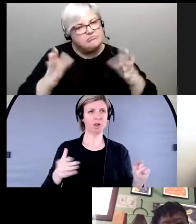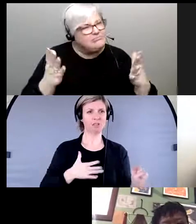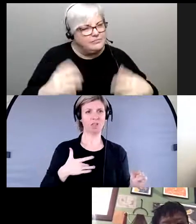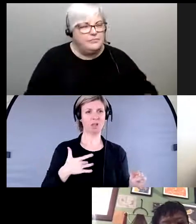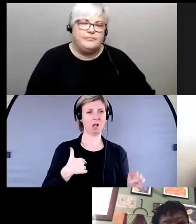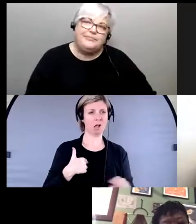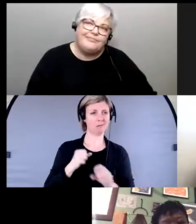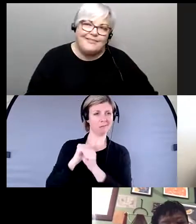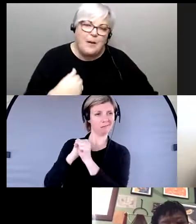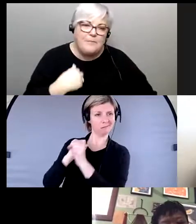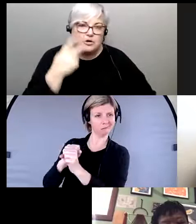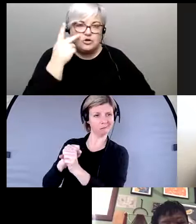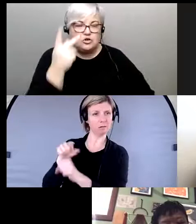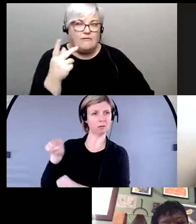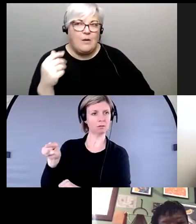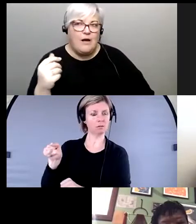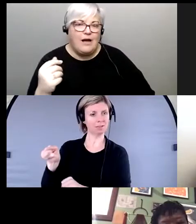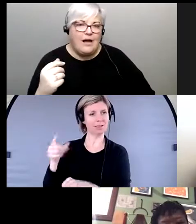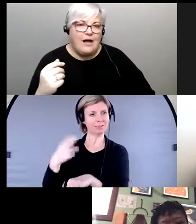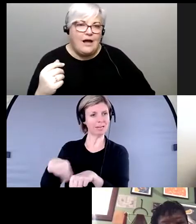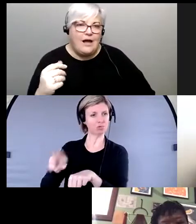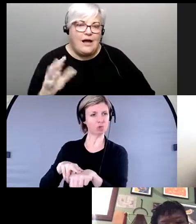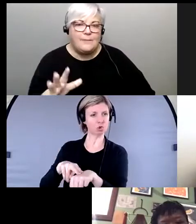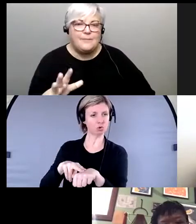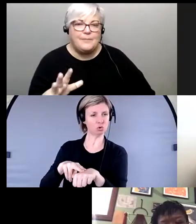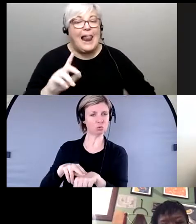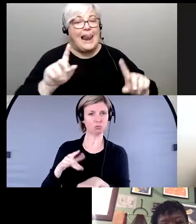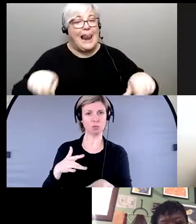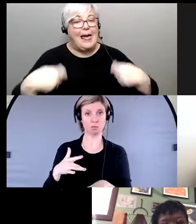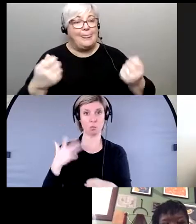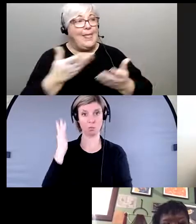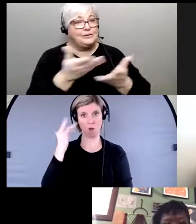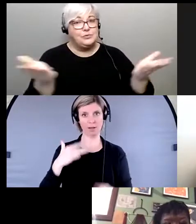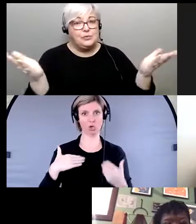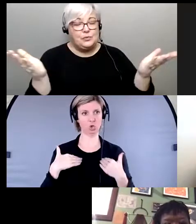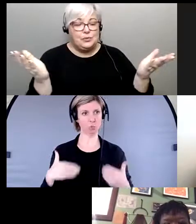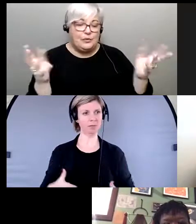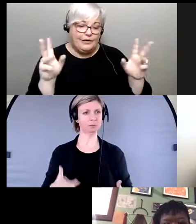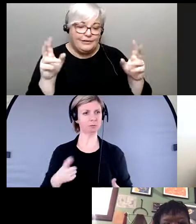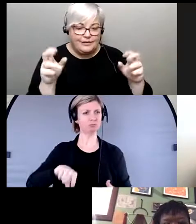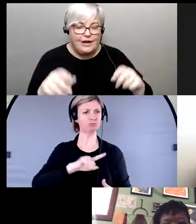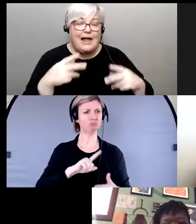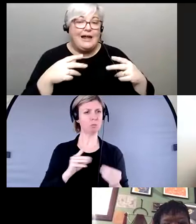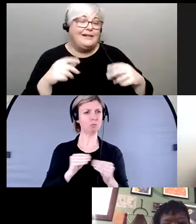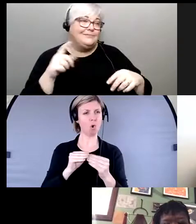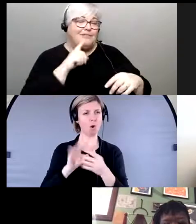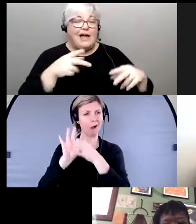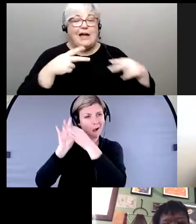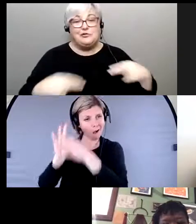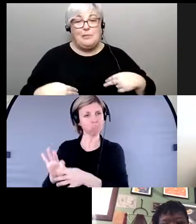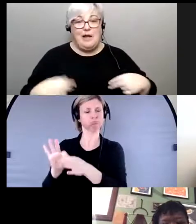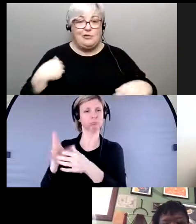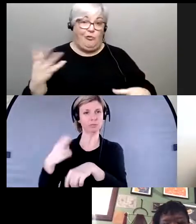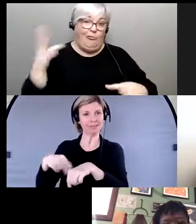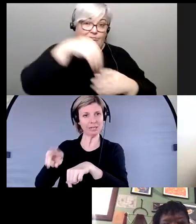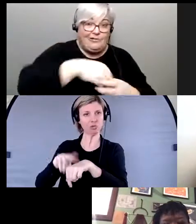je vois beaucoup de pouvoir je crois beaucoup au pouvoir de la nature et donc les humains nous faisons partie de la nature